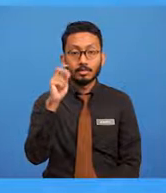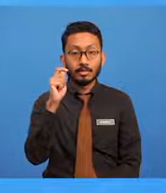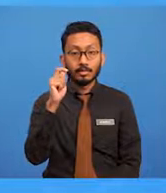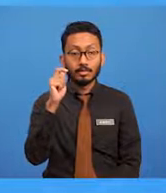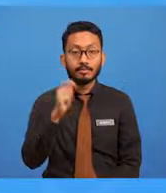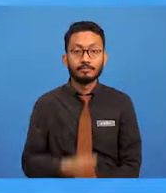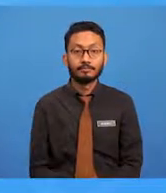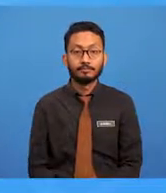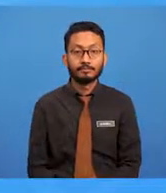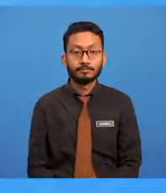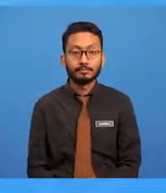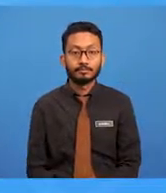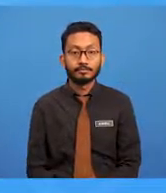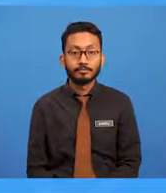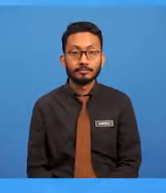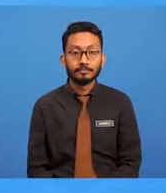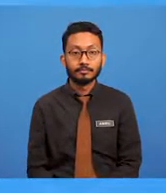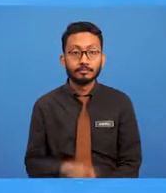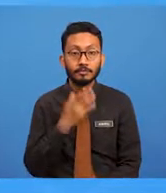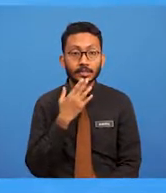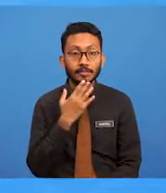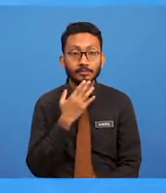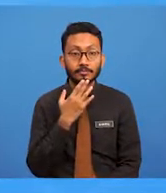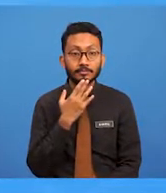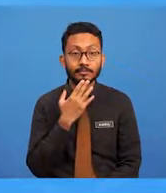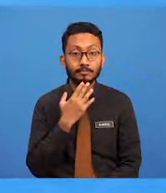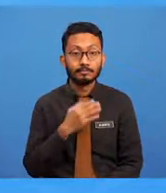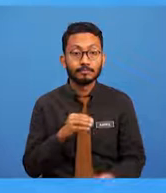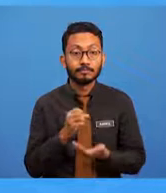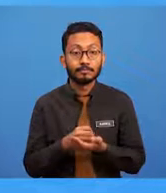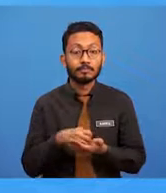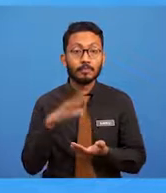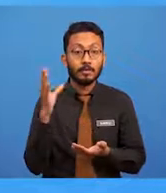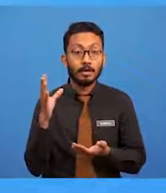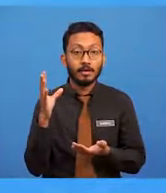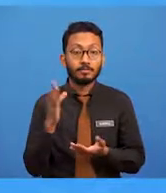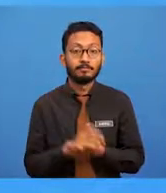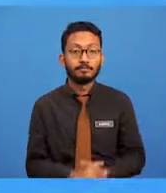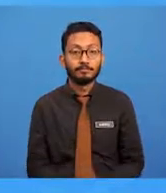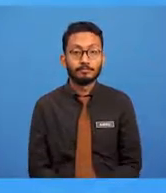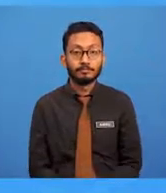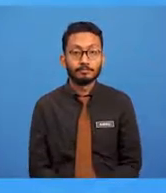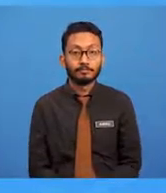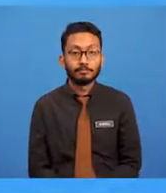Ia merupakan warna yang berunsurkan kemewahan dan kekayaan.